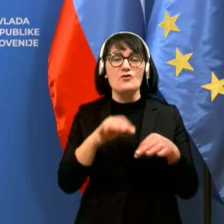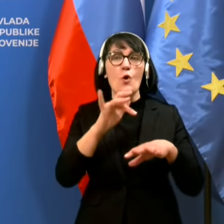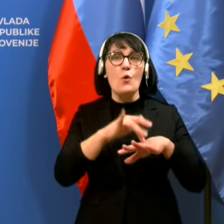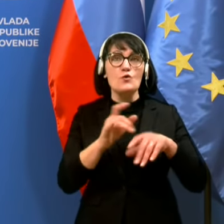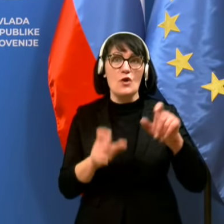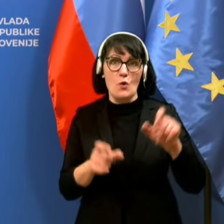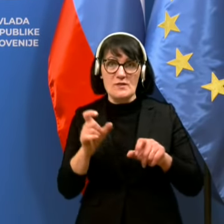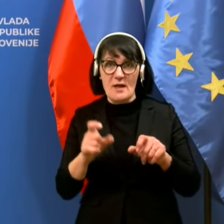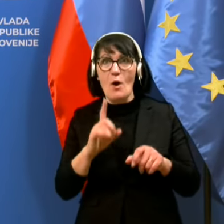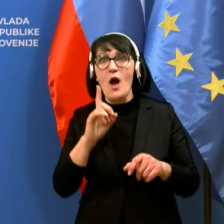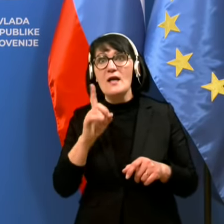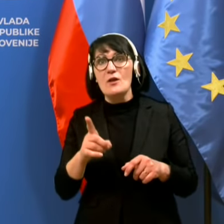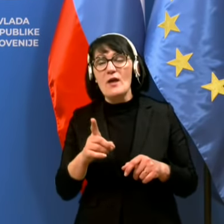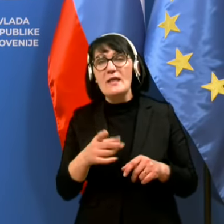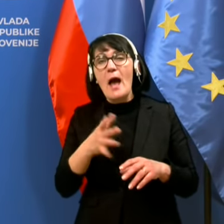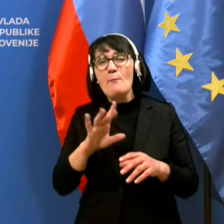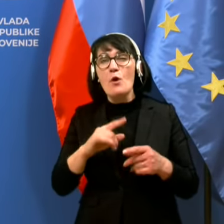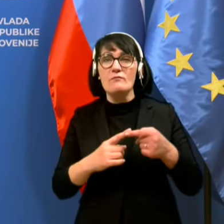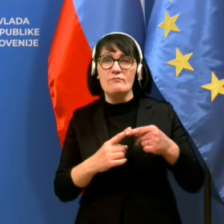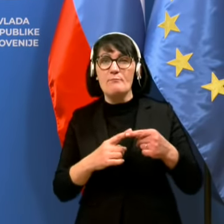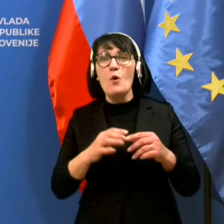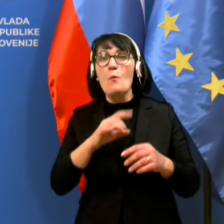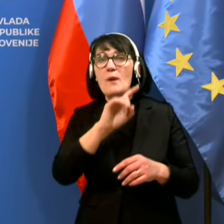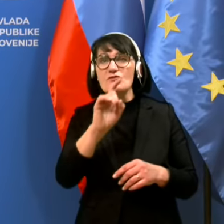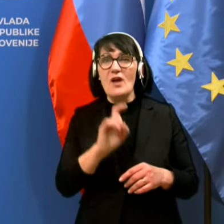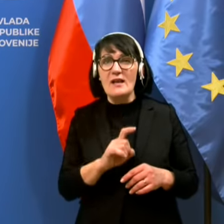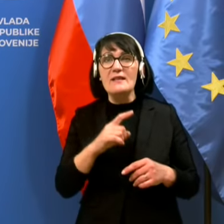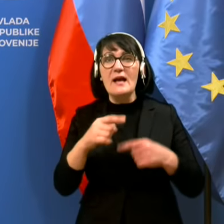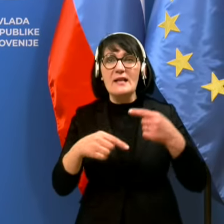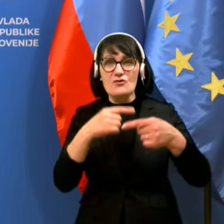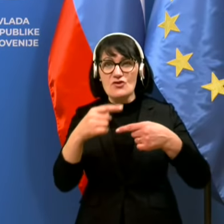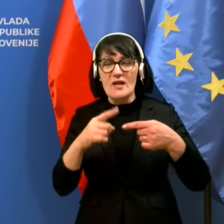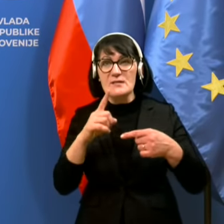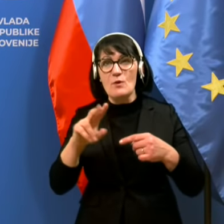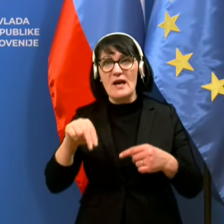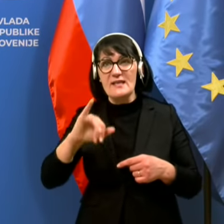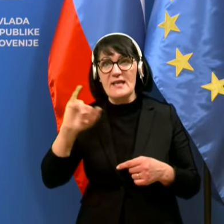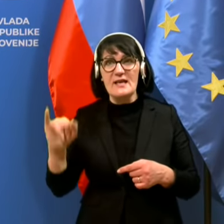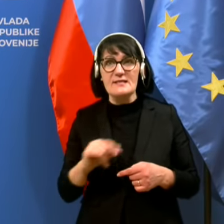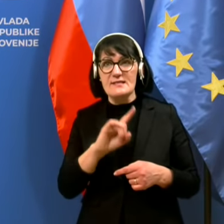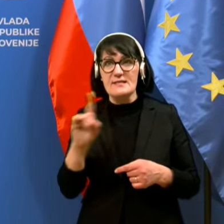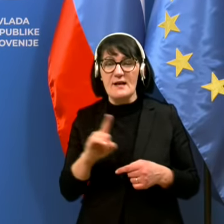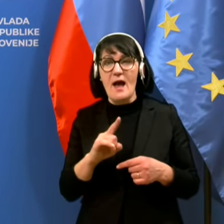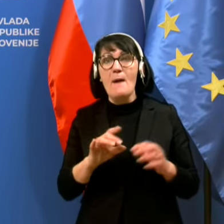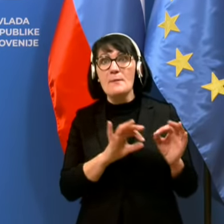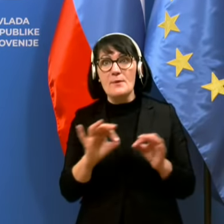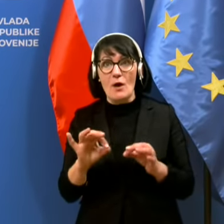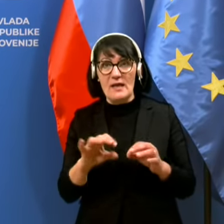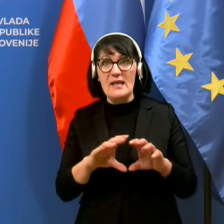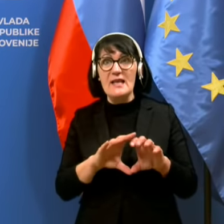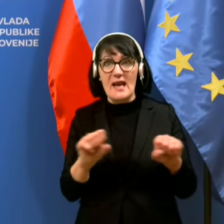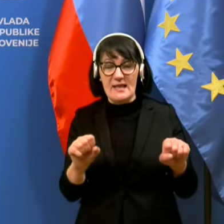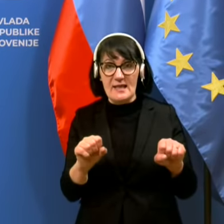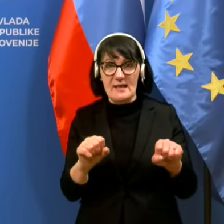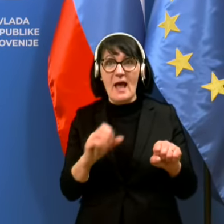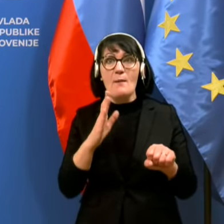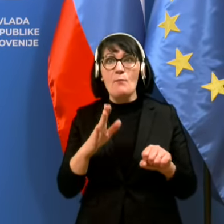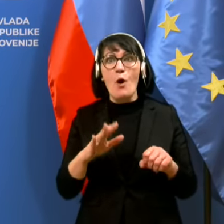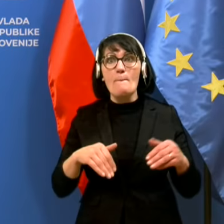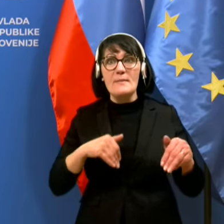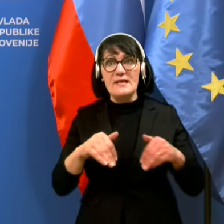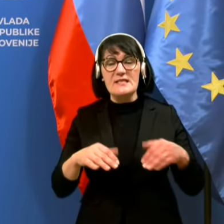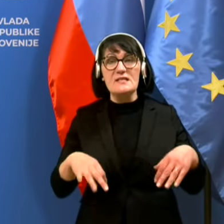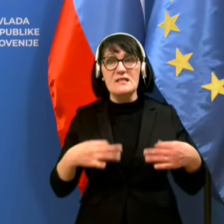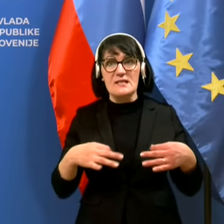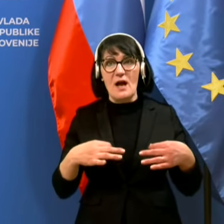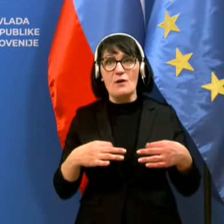zdaj perečil vprašanje, da po takšnem protokolu, ki smo ga na nejazaj pripravljeni izpeljati, koma je bo Ministrstvo za zdravje dalo